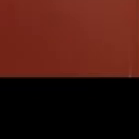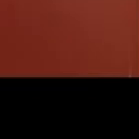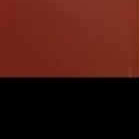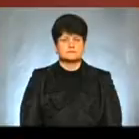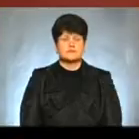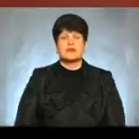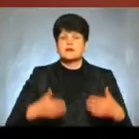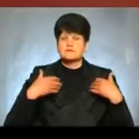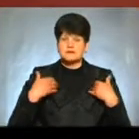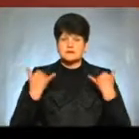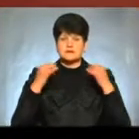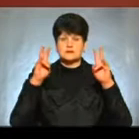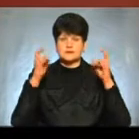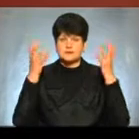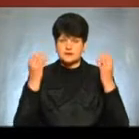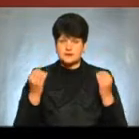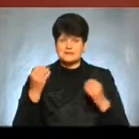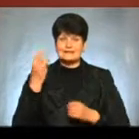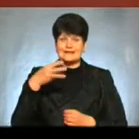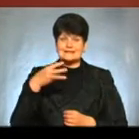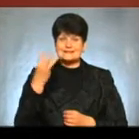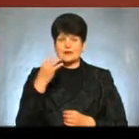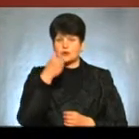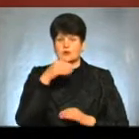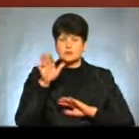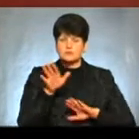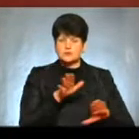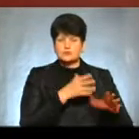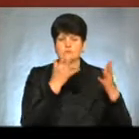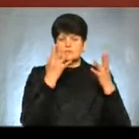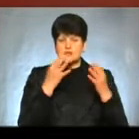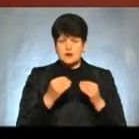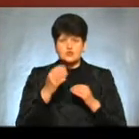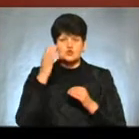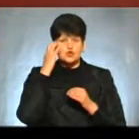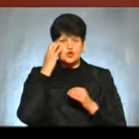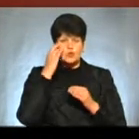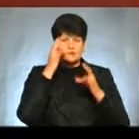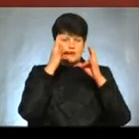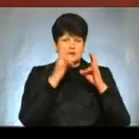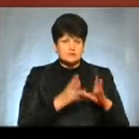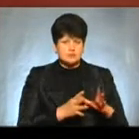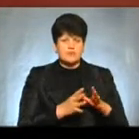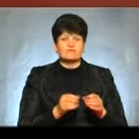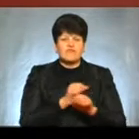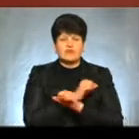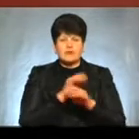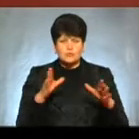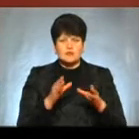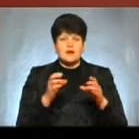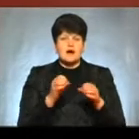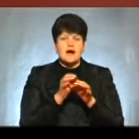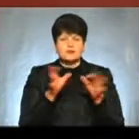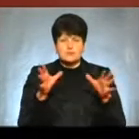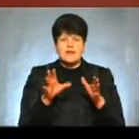Вітаю в ефірі тема дня 33 роки минулого від дня Чорнобильської катастрофи Вибух на атомній електростанції